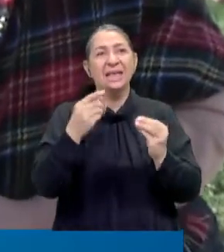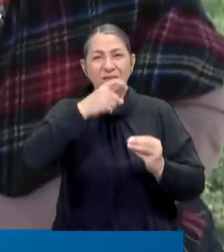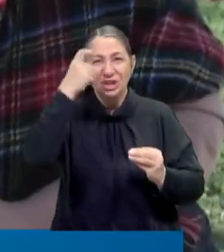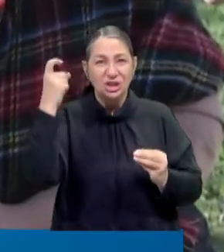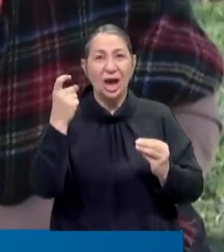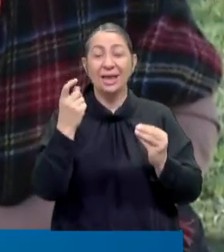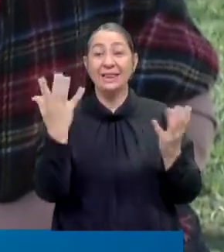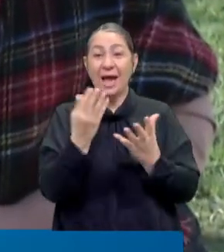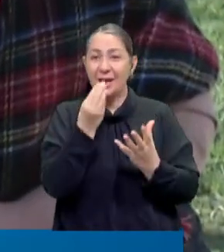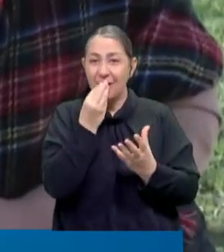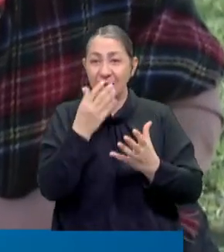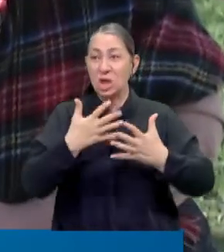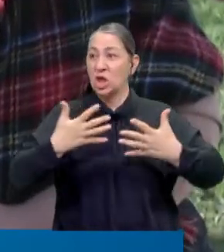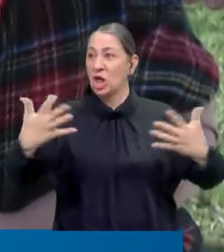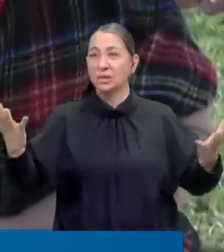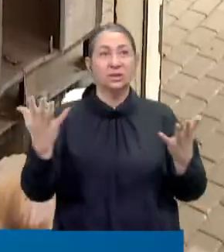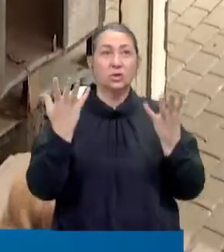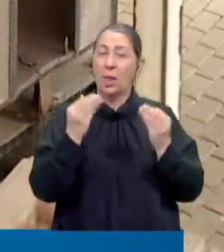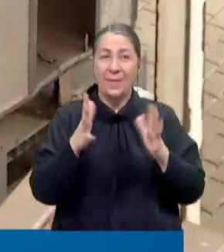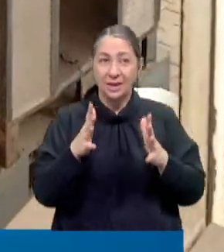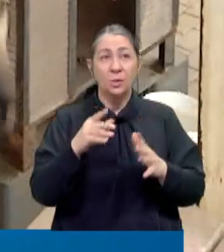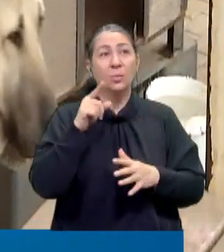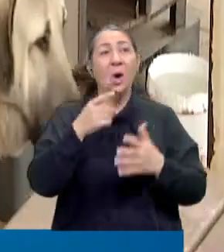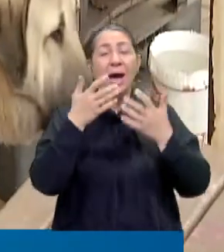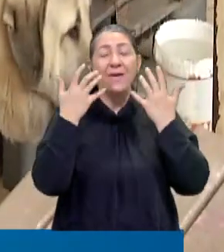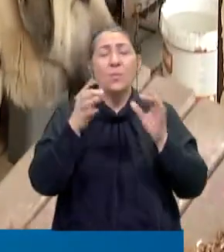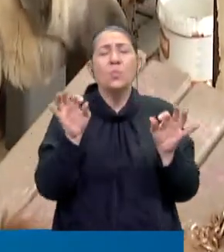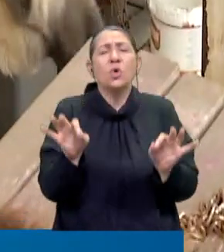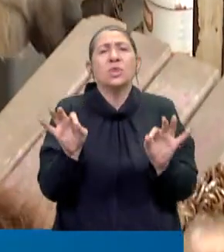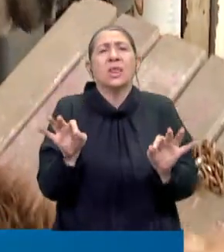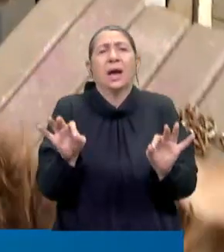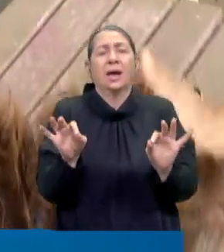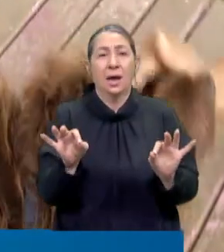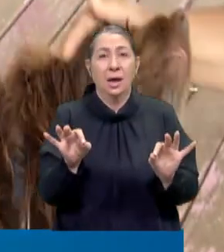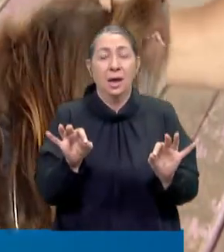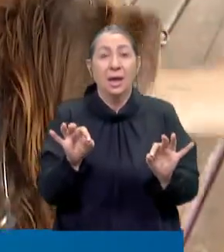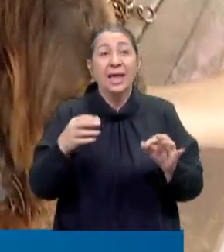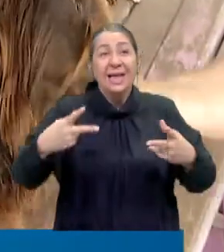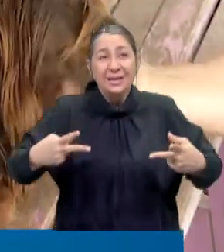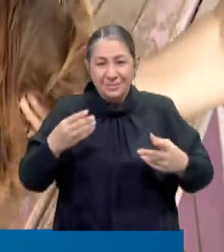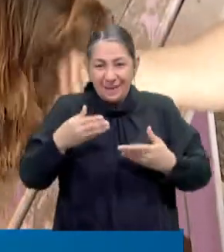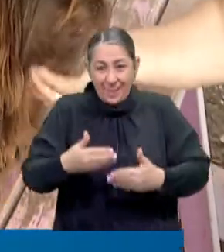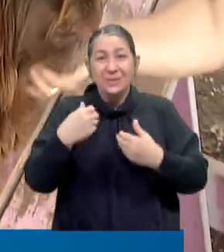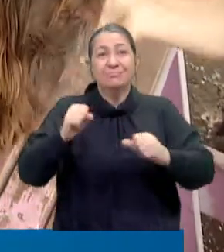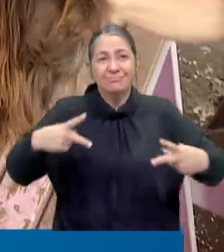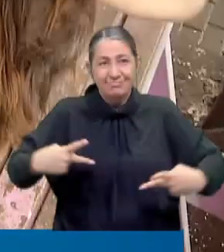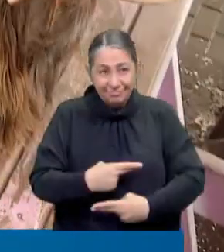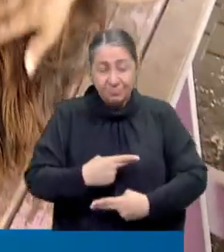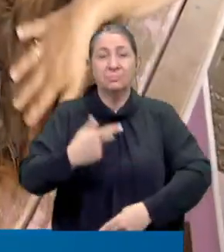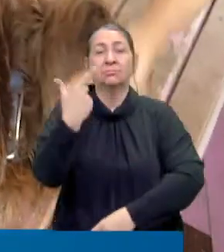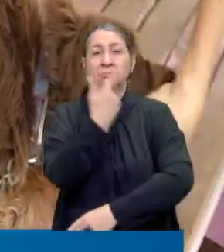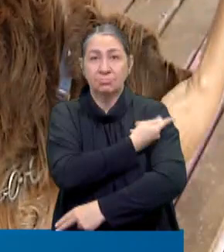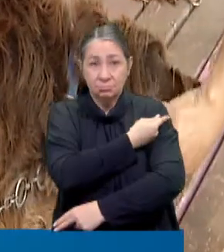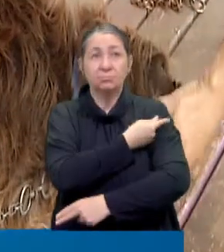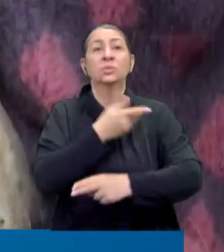daha çok genişletebilir mesela. Bu hayvanların mutlaka ve mutlaka kısırlaştırılıp aşılatılıp tekrar